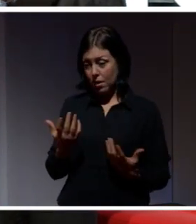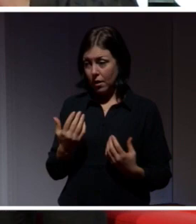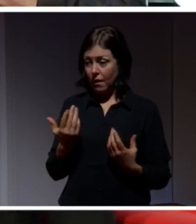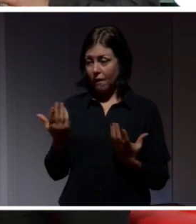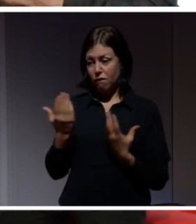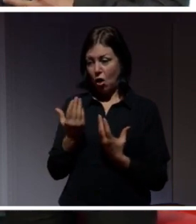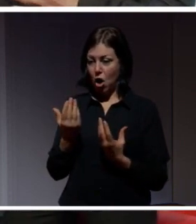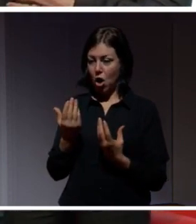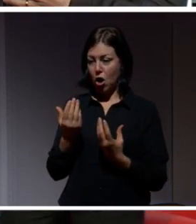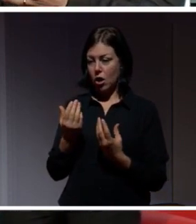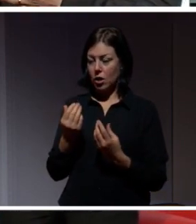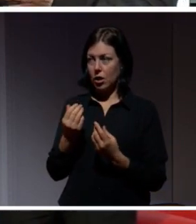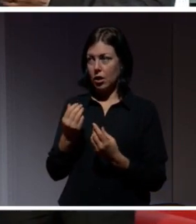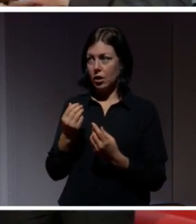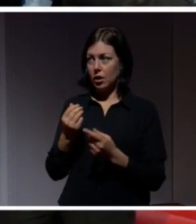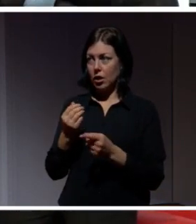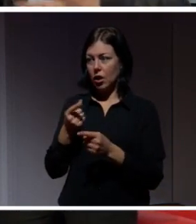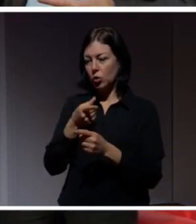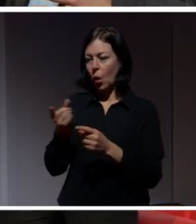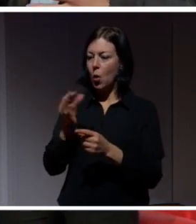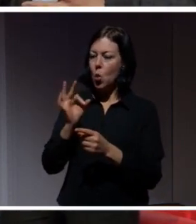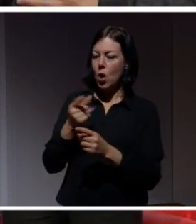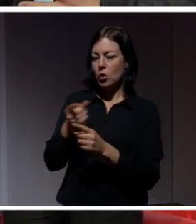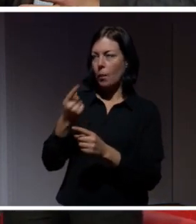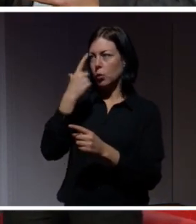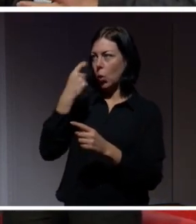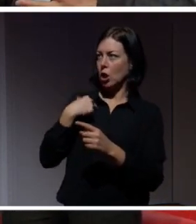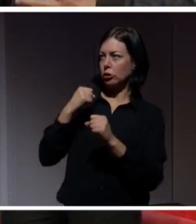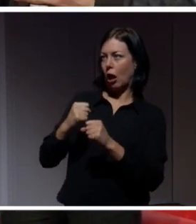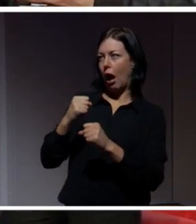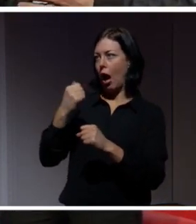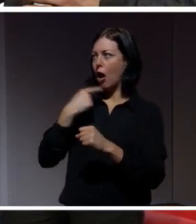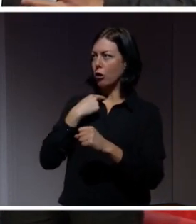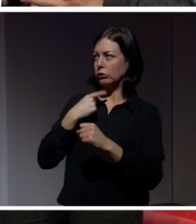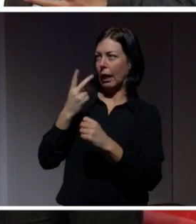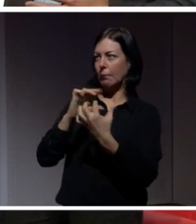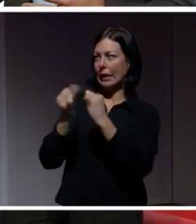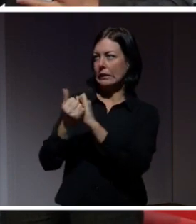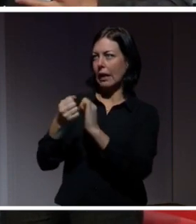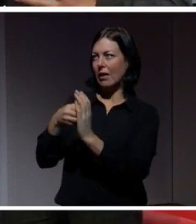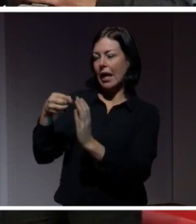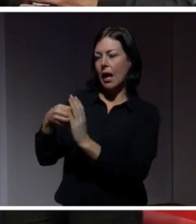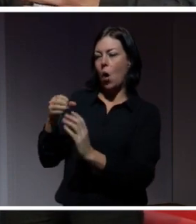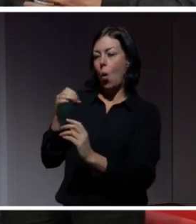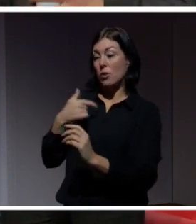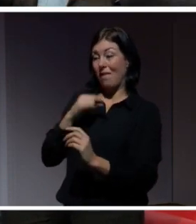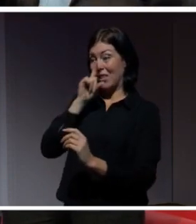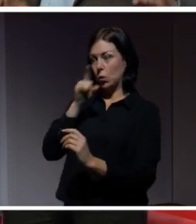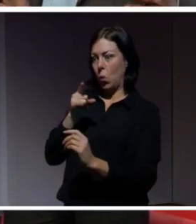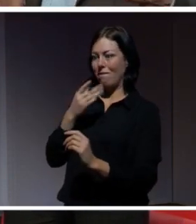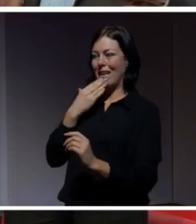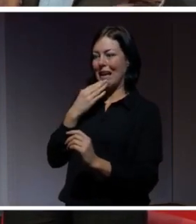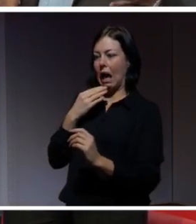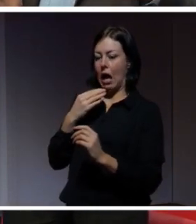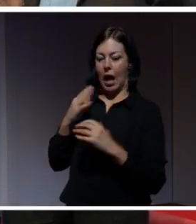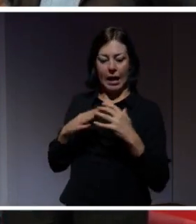går in i bilden av att bygga förståelsen för hur jag röstar eller mina politiska värderingar. Om jag förstod vilka handlingar som bygger den